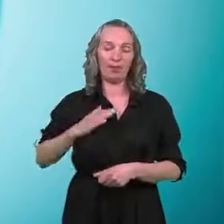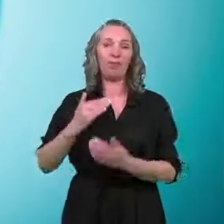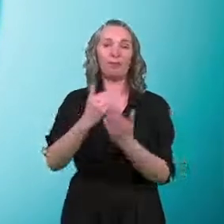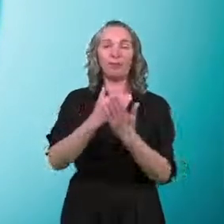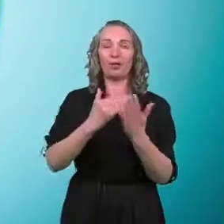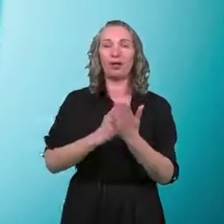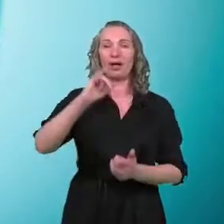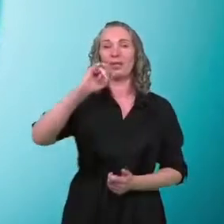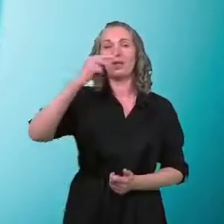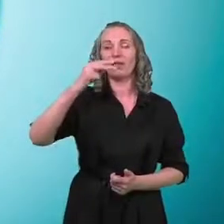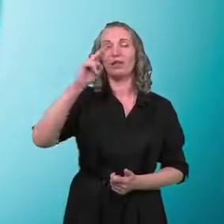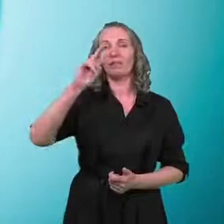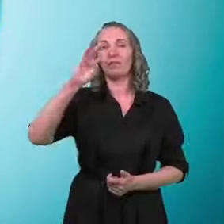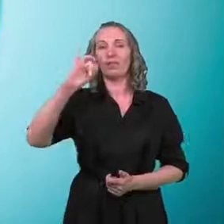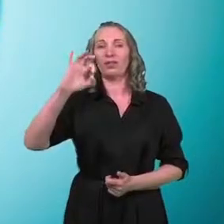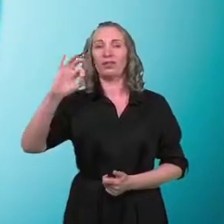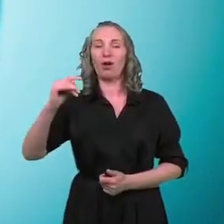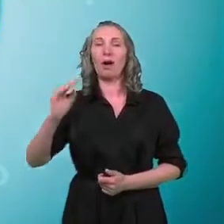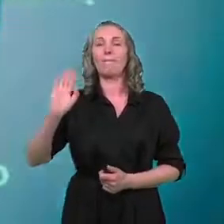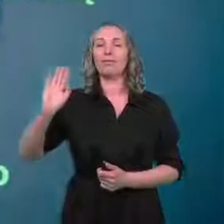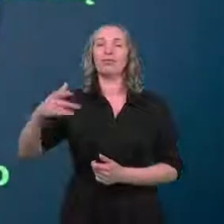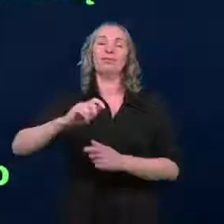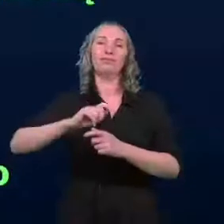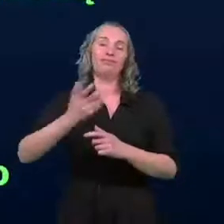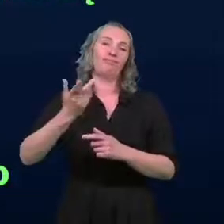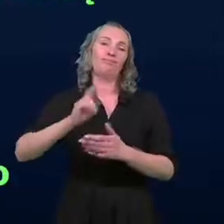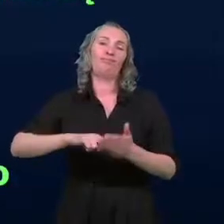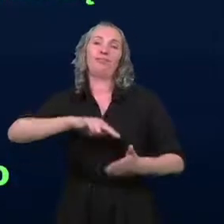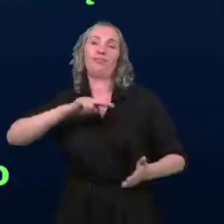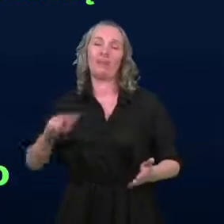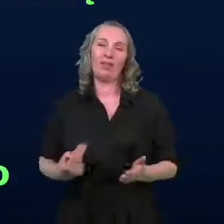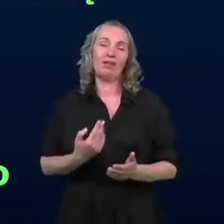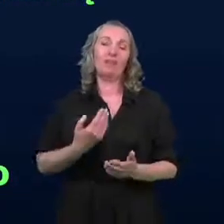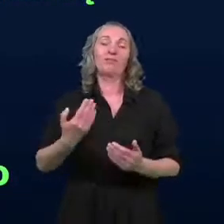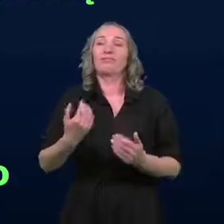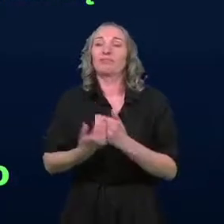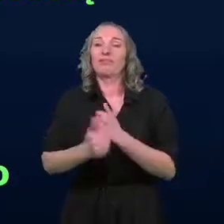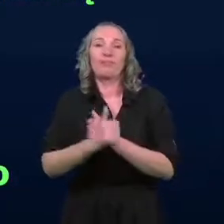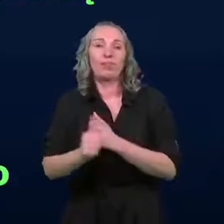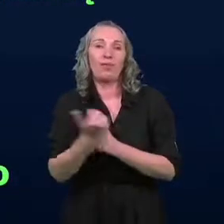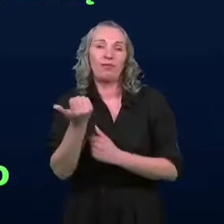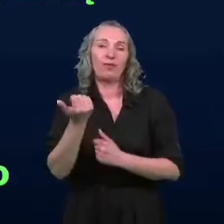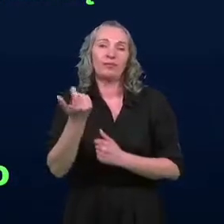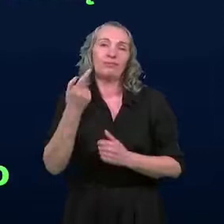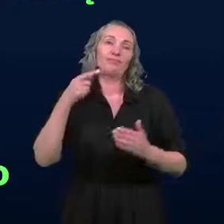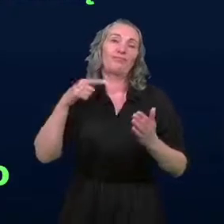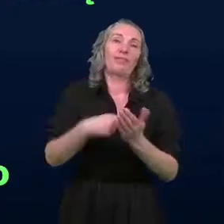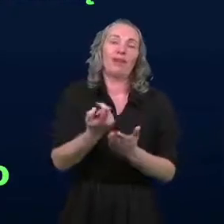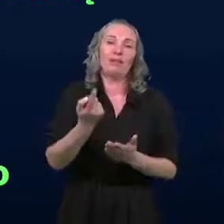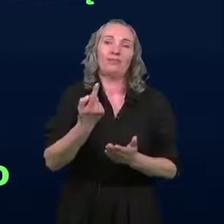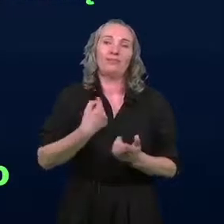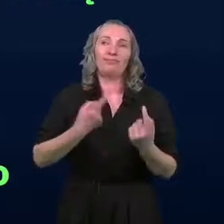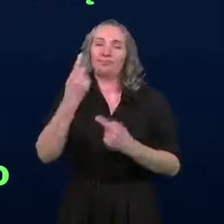Niestety później poprzednicy zrezygnowali go, nie wiedzieć czemu. Pewnie z pobudek czysto ideologicznych, co dla mnie jest